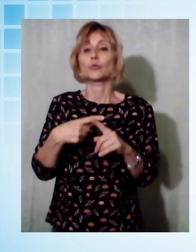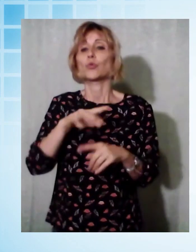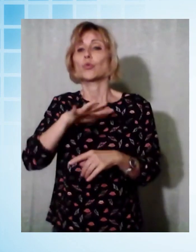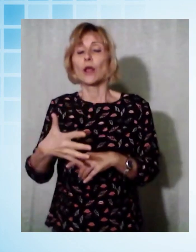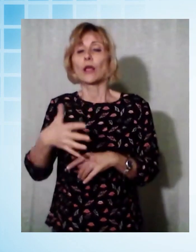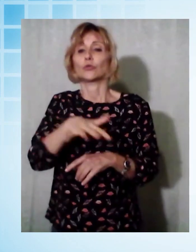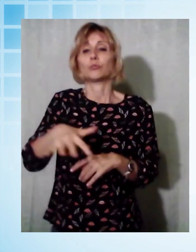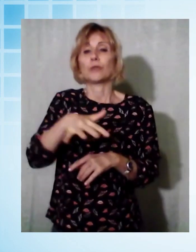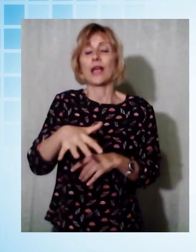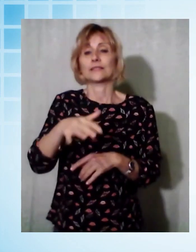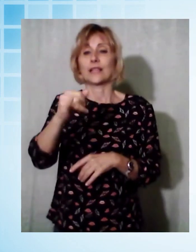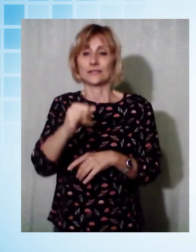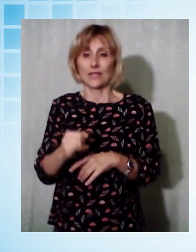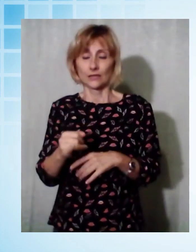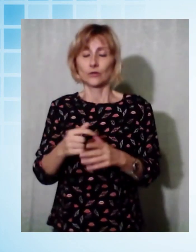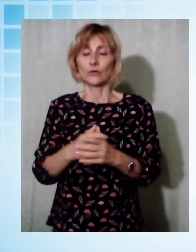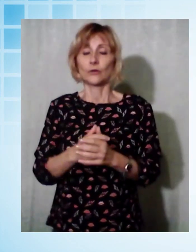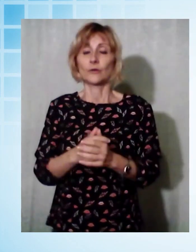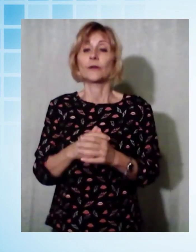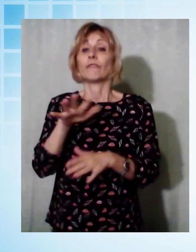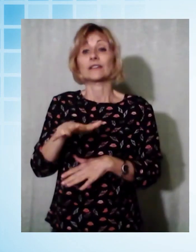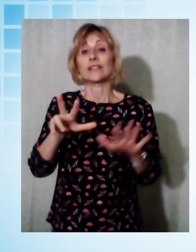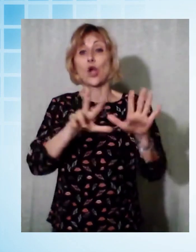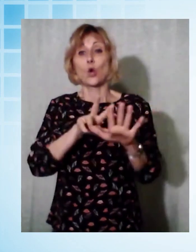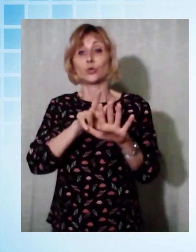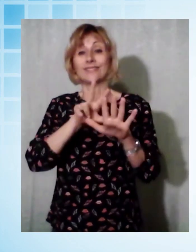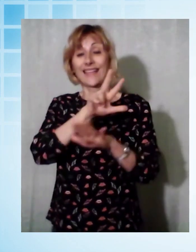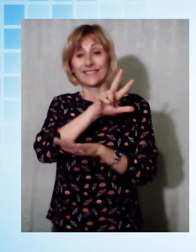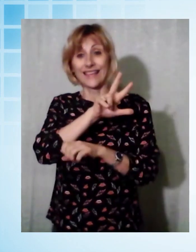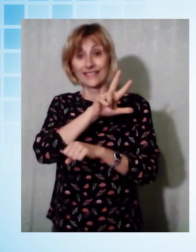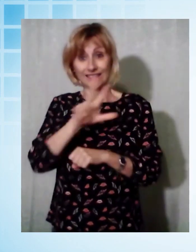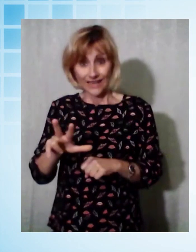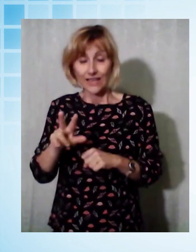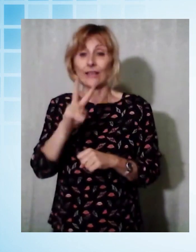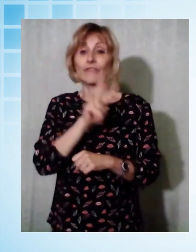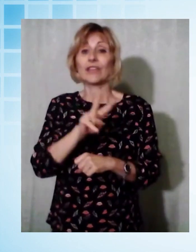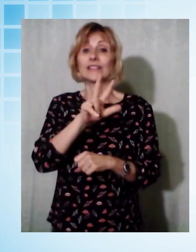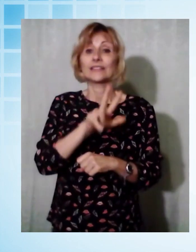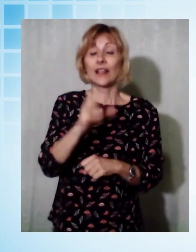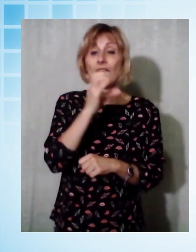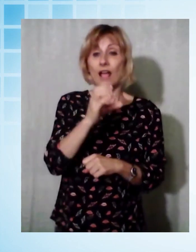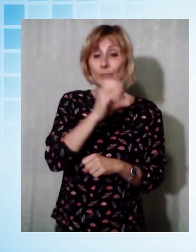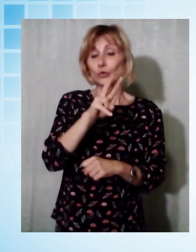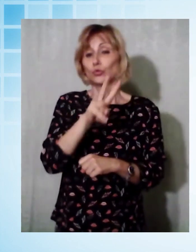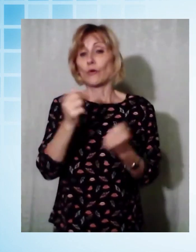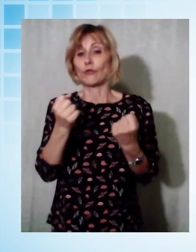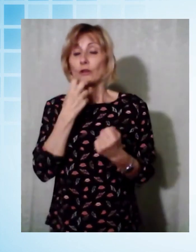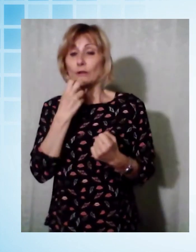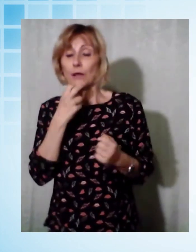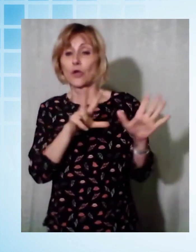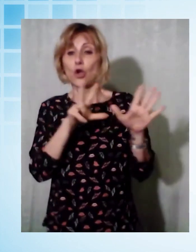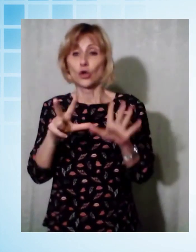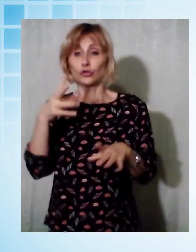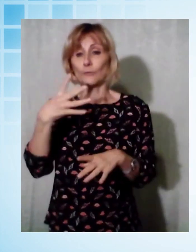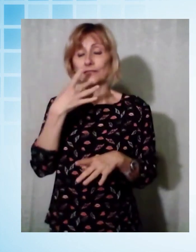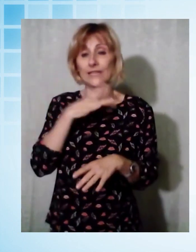83 casi in Versilia, di cui 23 a Camaiore, 2 a Forte dei Marmi, 8 a Massarosa, 7 a